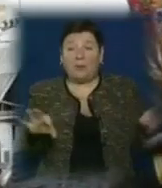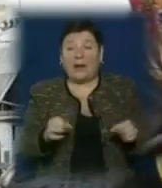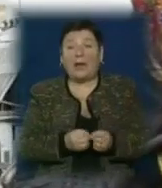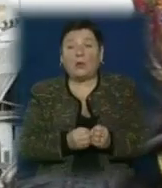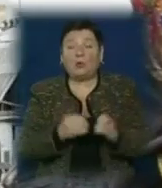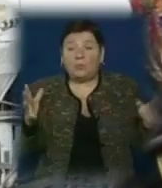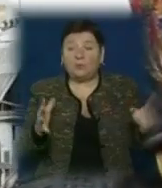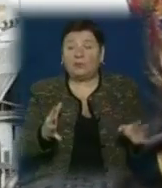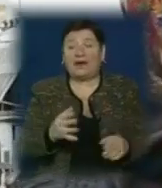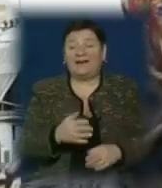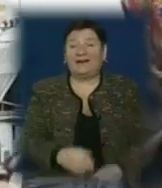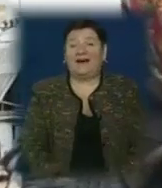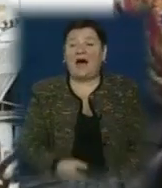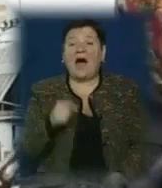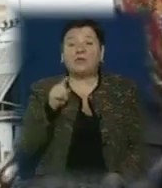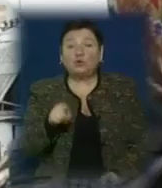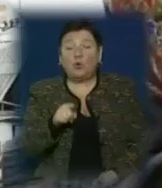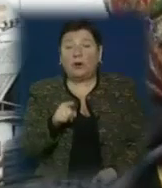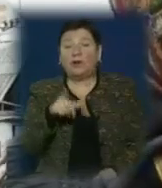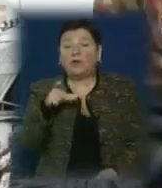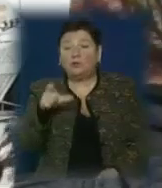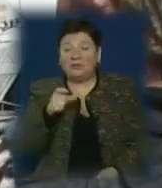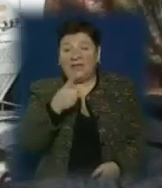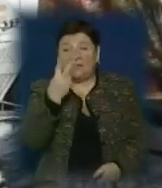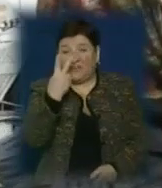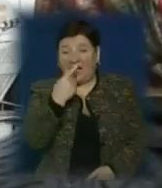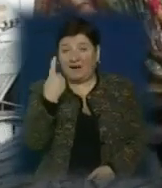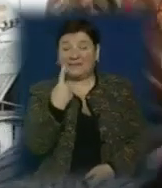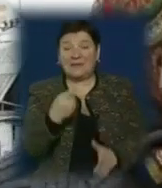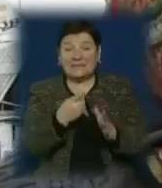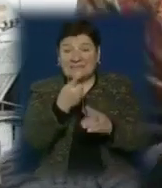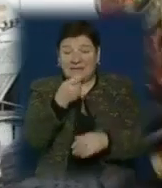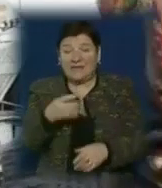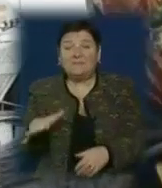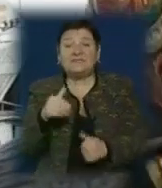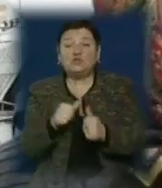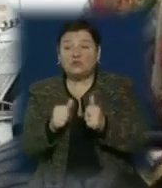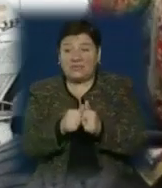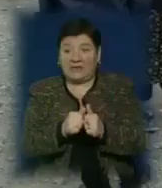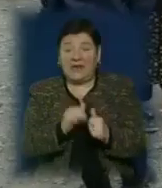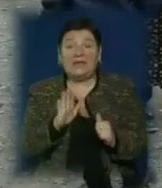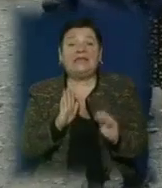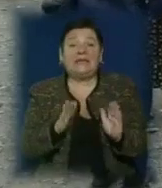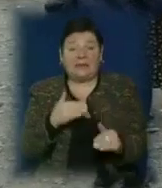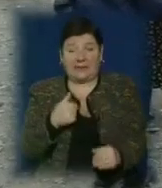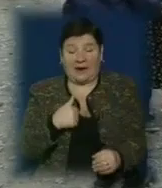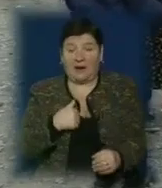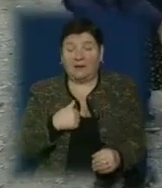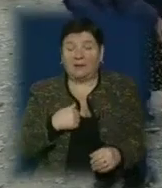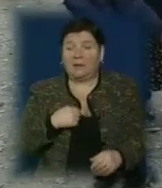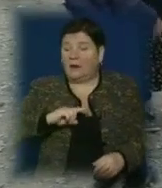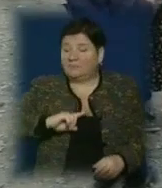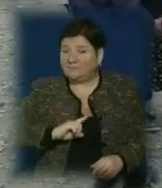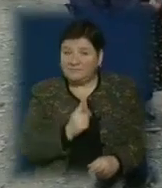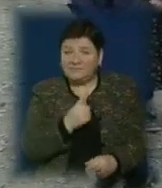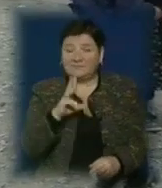вибухло. А то він два рази застрілив, то всі сусідові чули, не тільки я. Обурена вбивством ромська